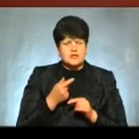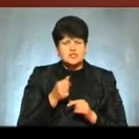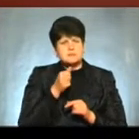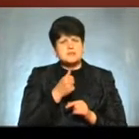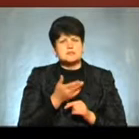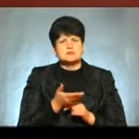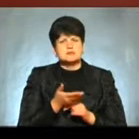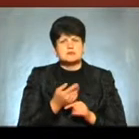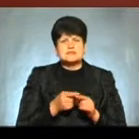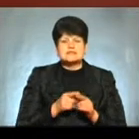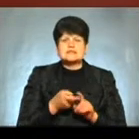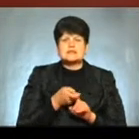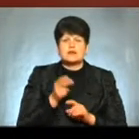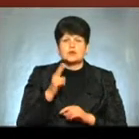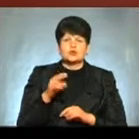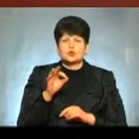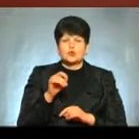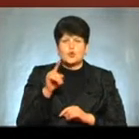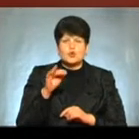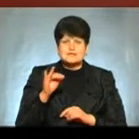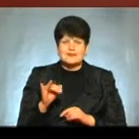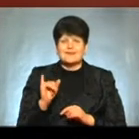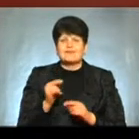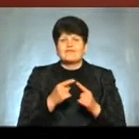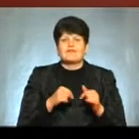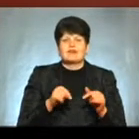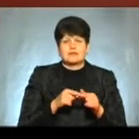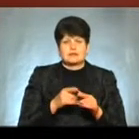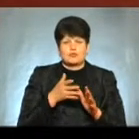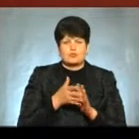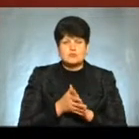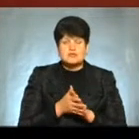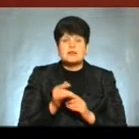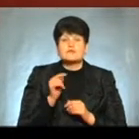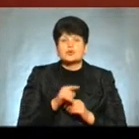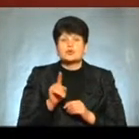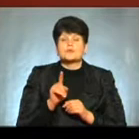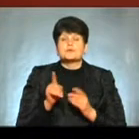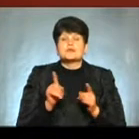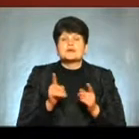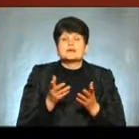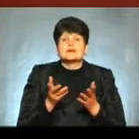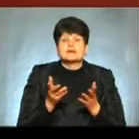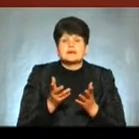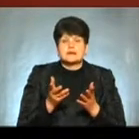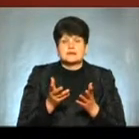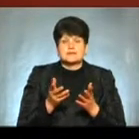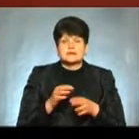залежить від дози і від виду промінення І, власне, ще від того, які саме тканини